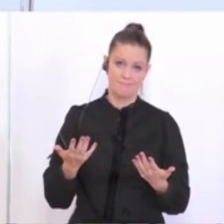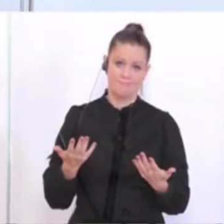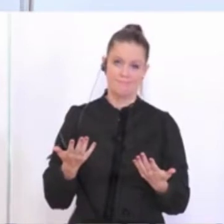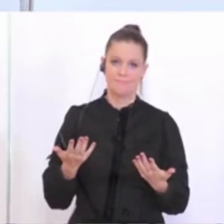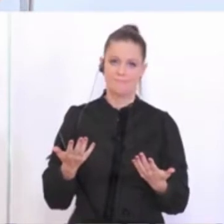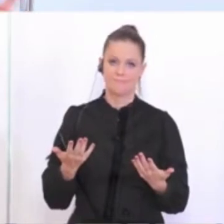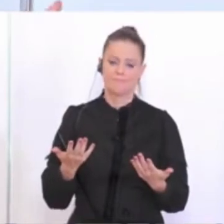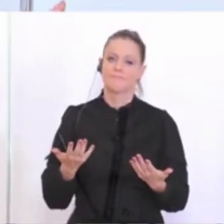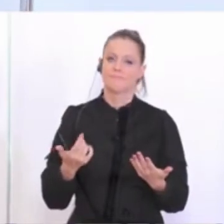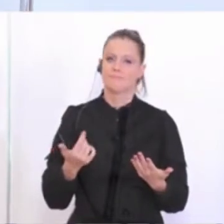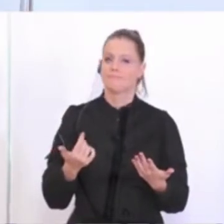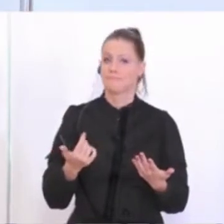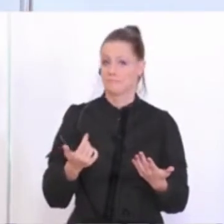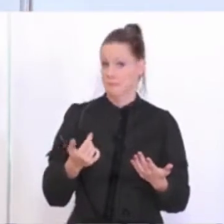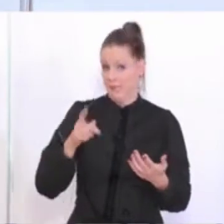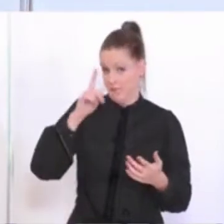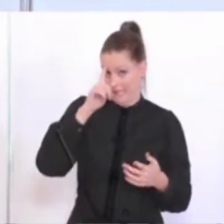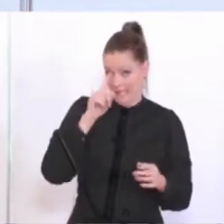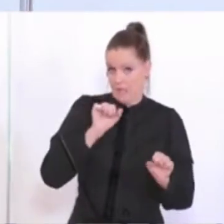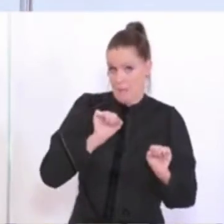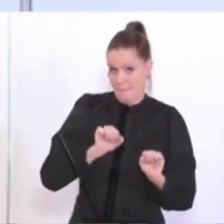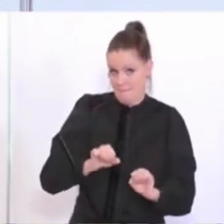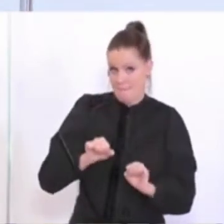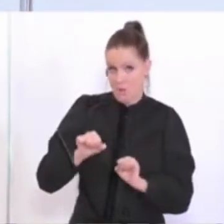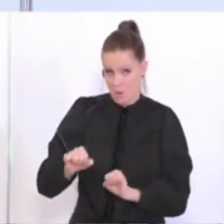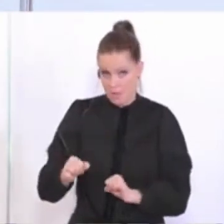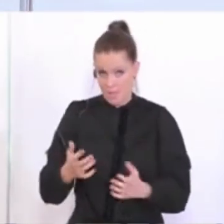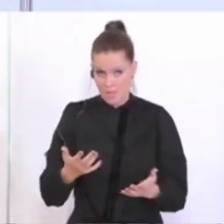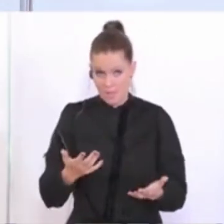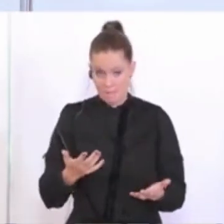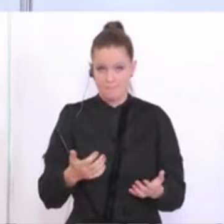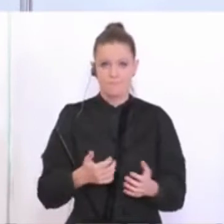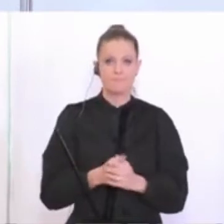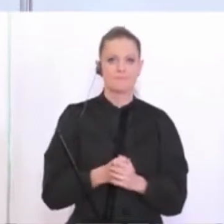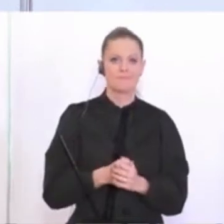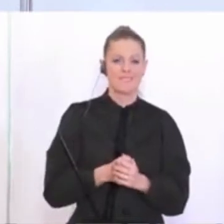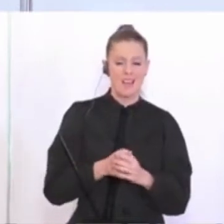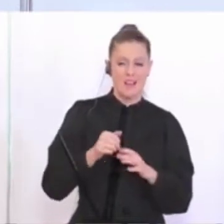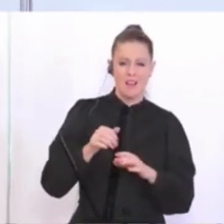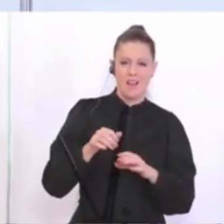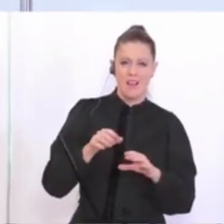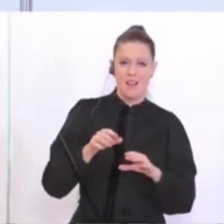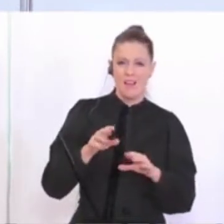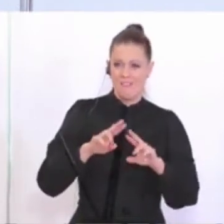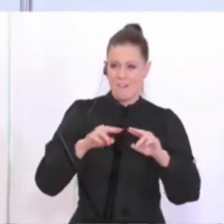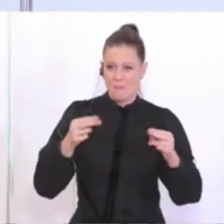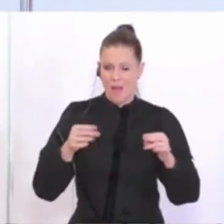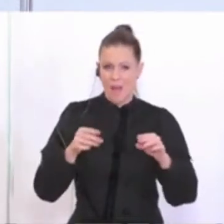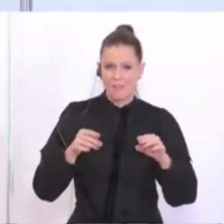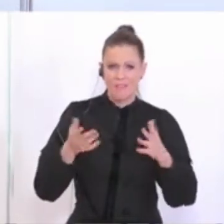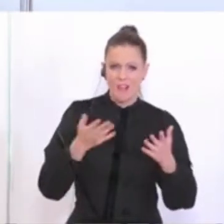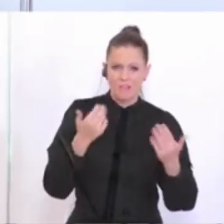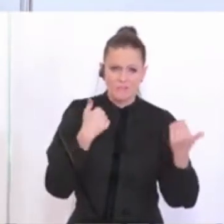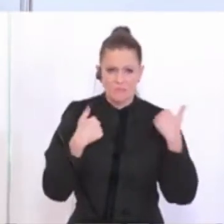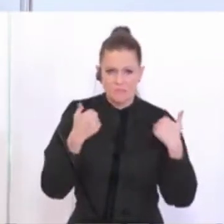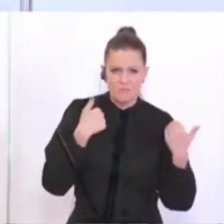Das scheint aber möglich, was ich aus den entsprechenden Verbänden höre. Ich möchte auch nicht verheimlichen, dass sie